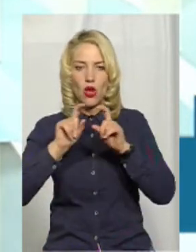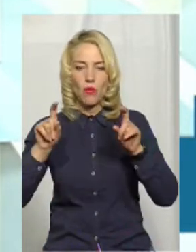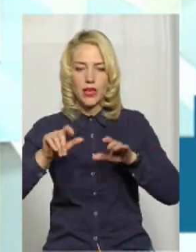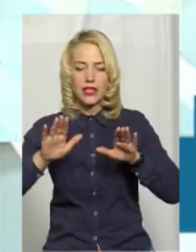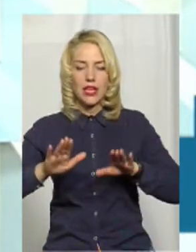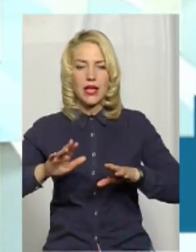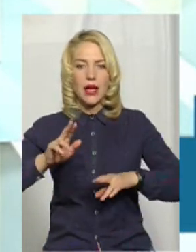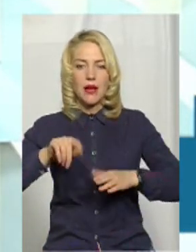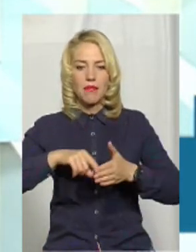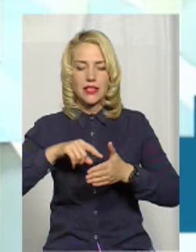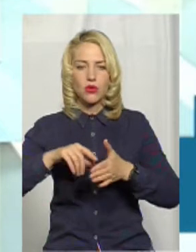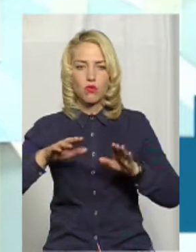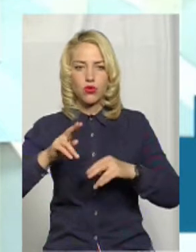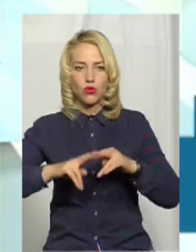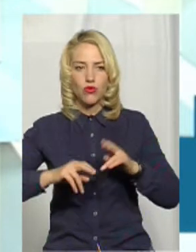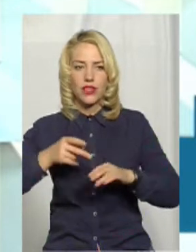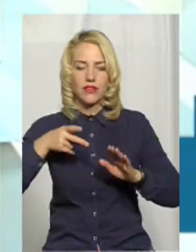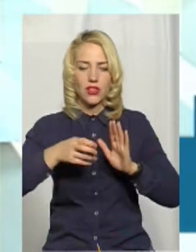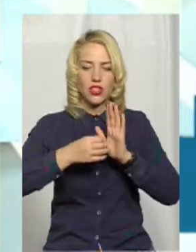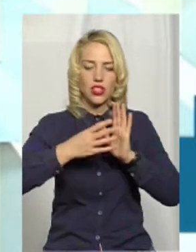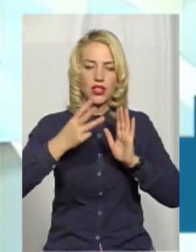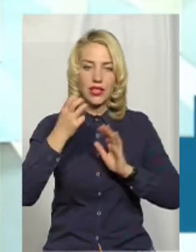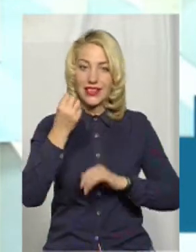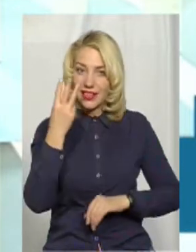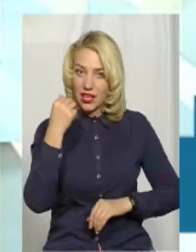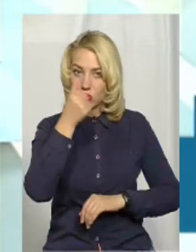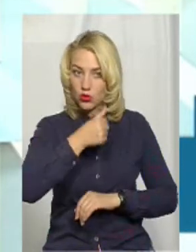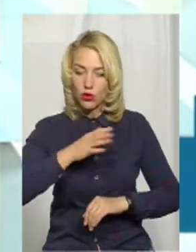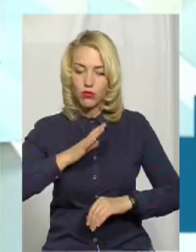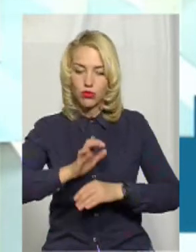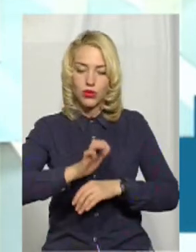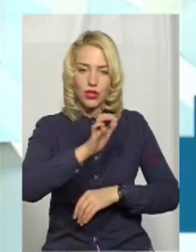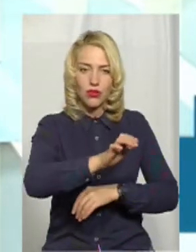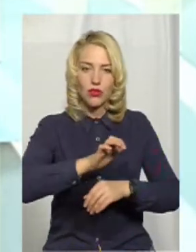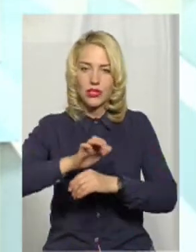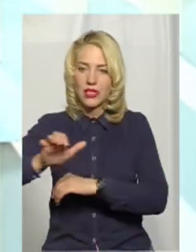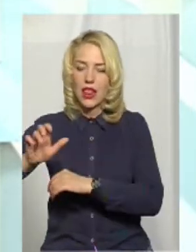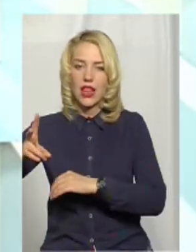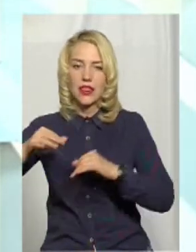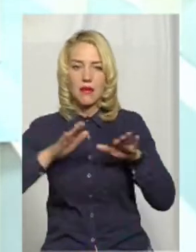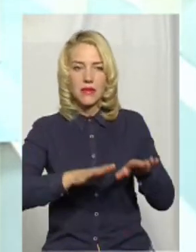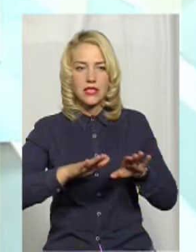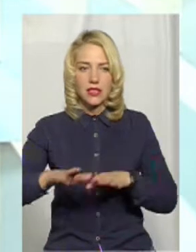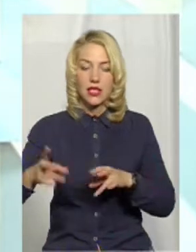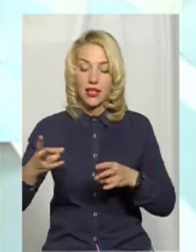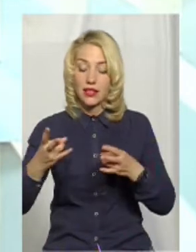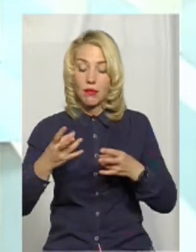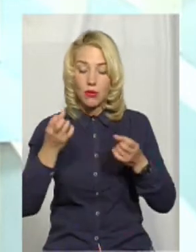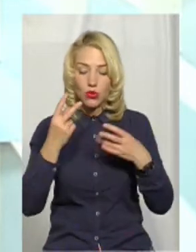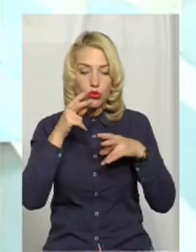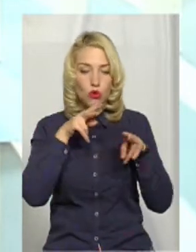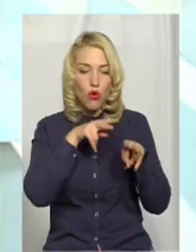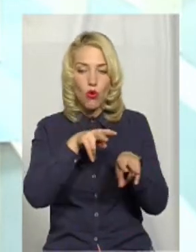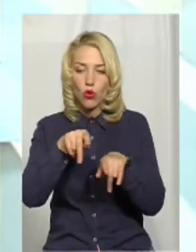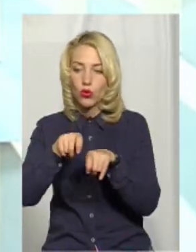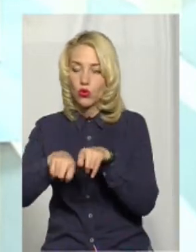наказами, які включалися в 2013 року, зокрема, теж розсилалися, всі вони є на місцях. Тільки треба належно контролювати